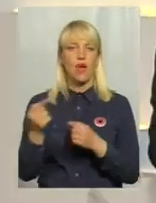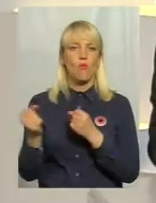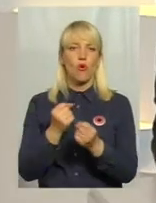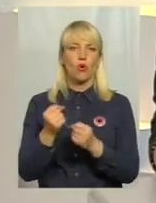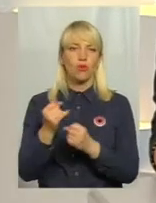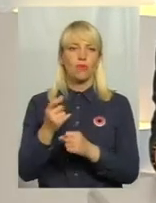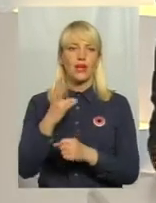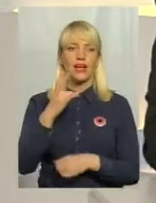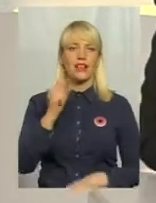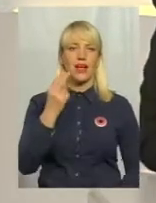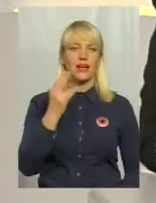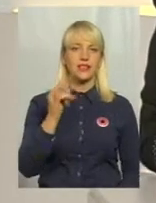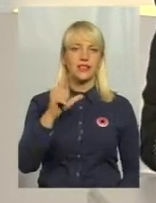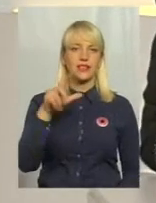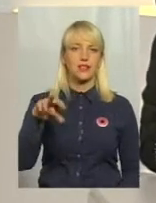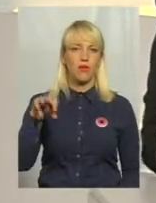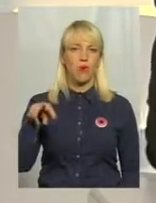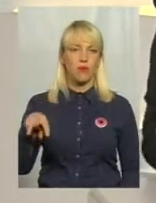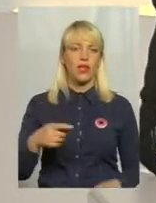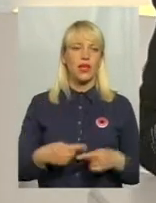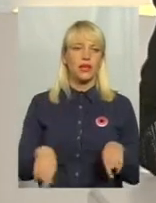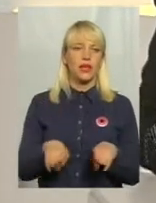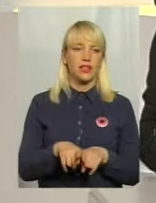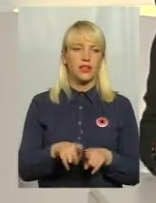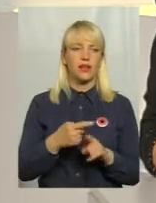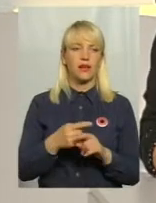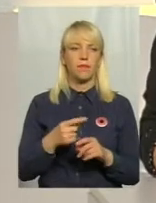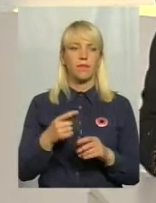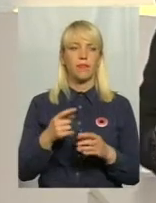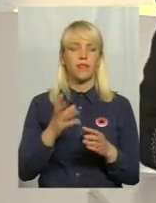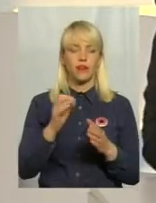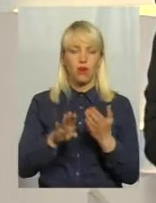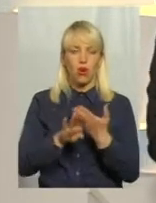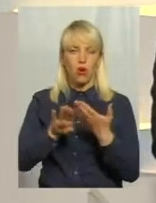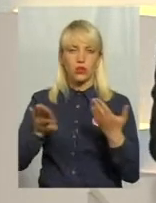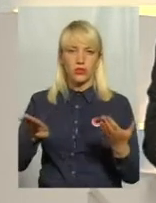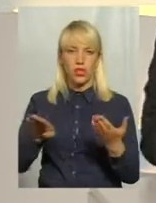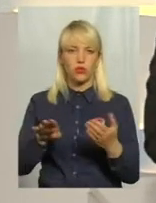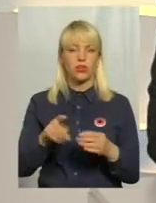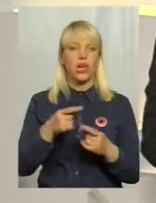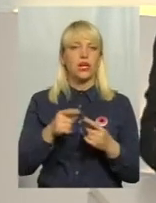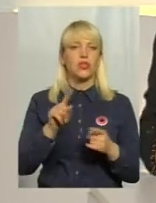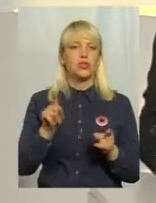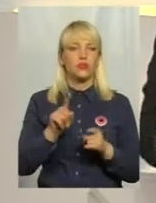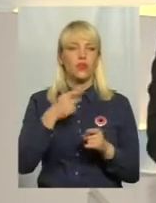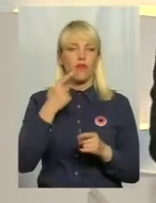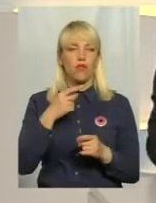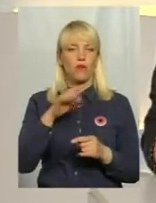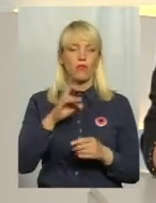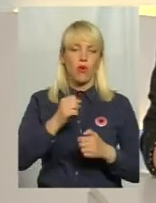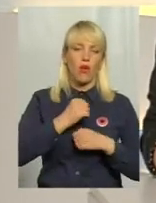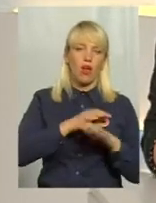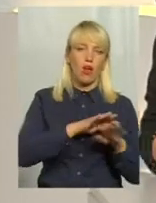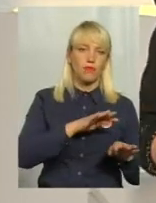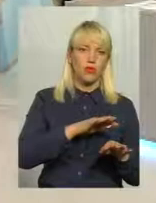Процес декомунізації мав такий візуальний вплив роз'єднання. Ми можемо говорити про якусь армію